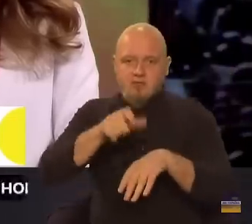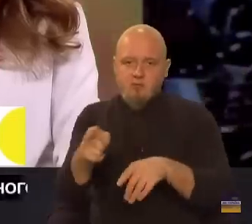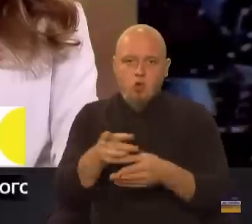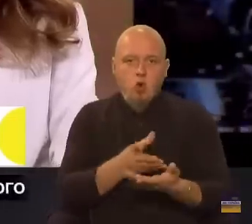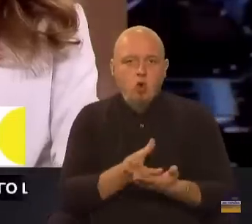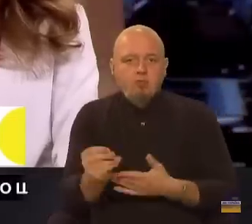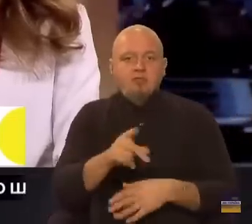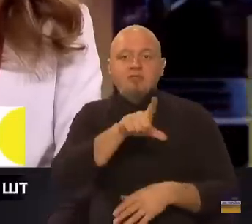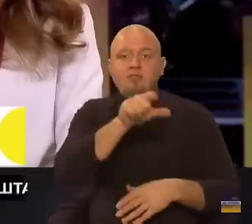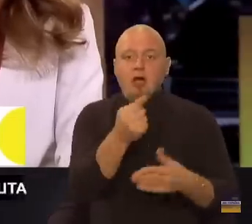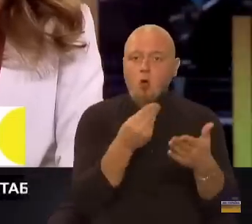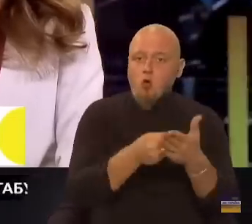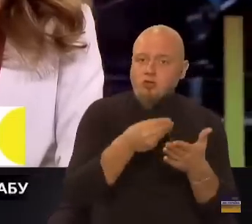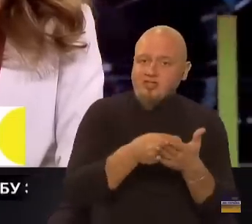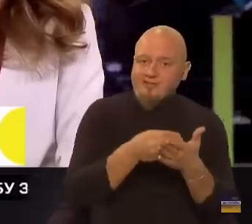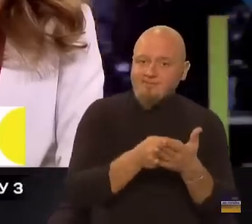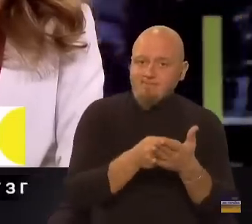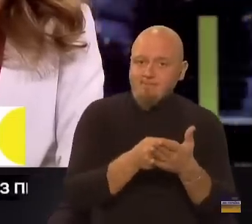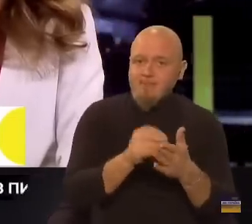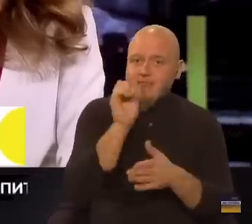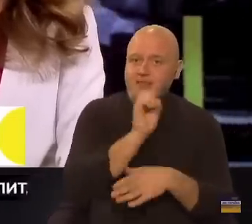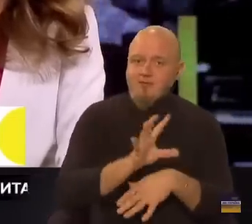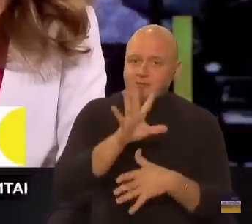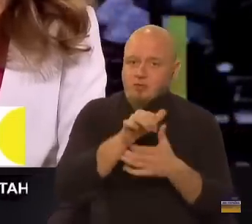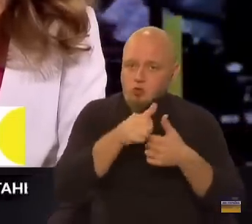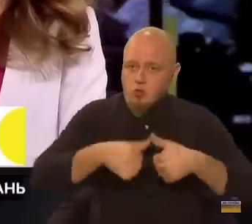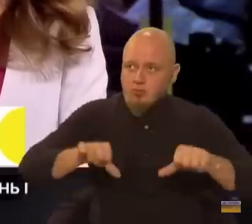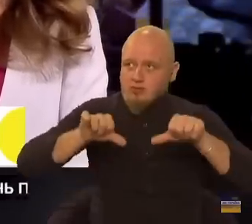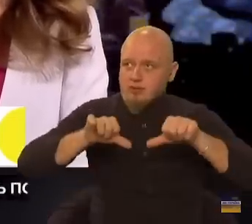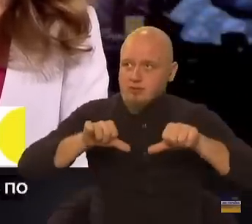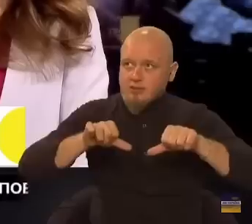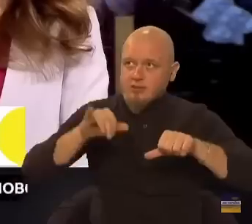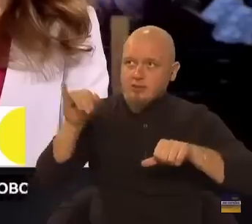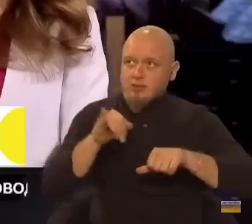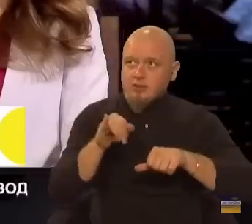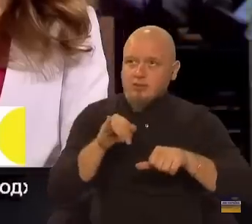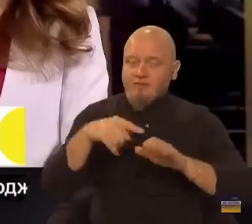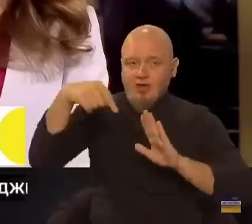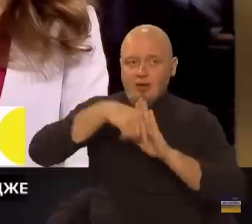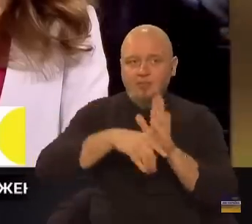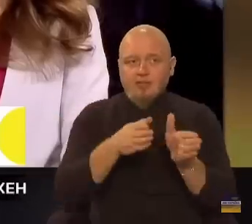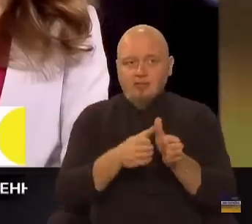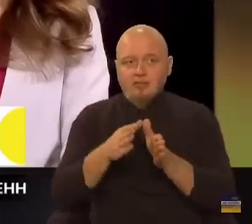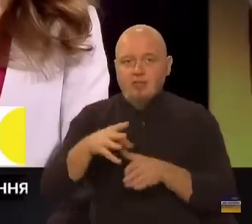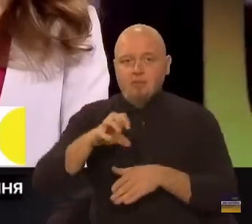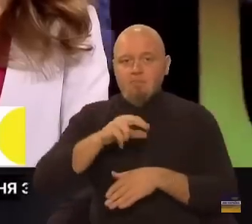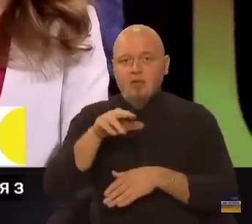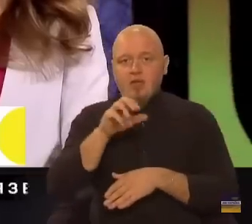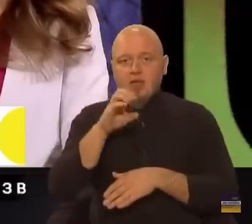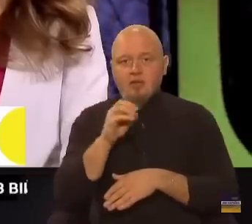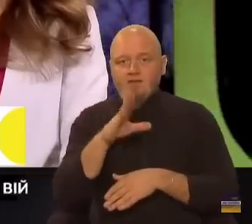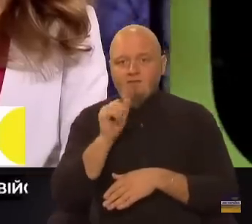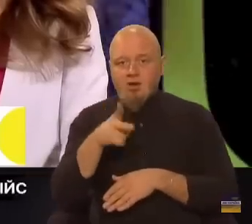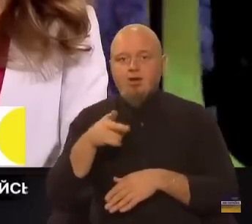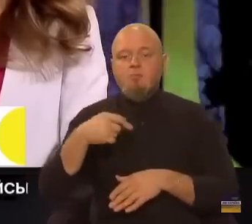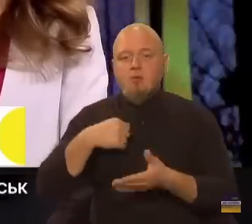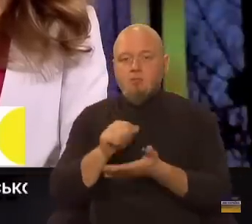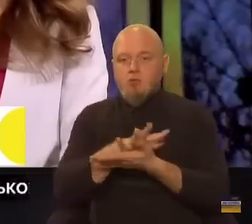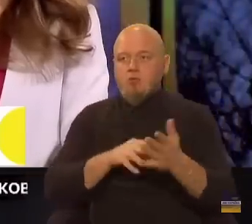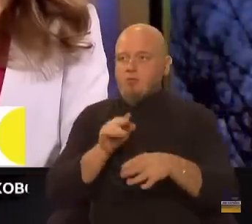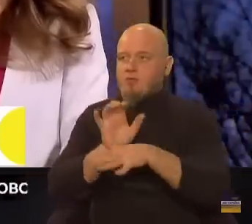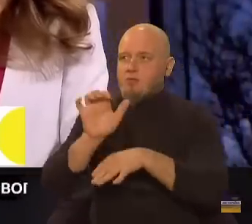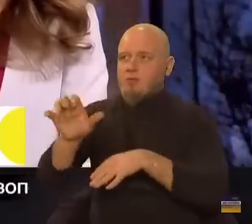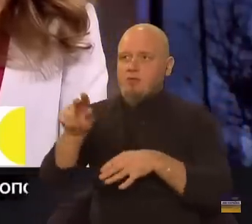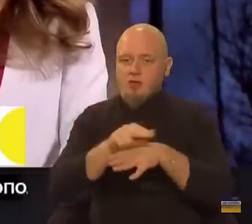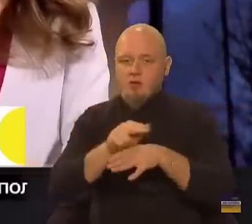оплачується за кошти Європейської комісії. І в рамках системи Медивак ми продовжуємо відправляти і на